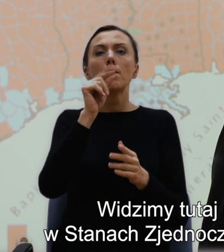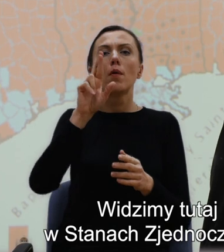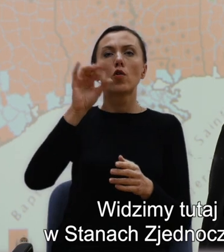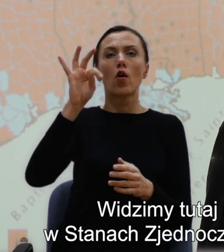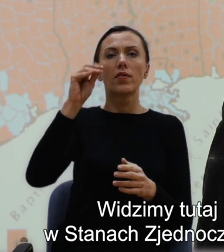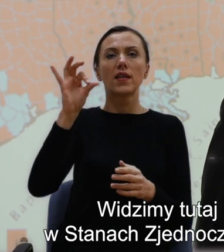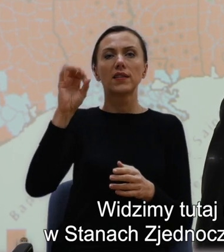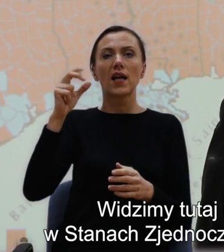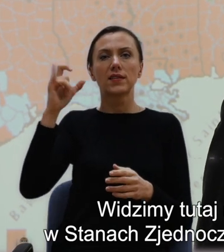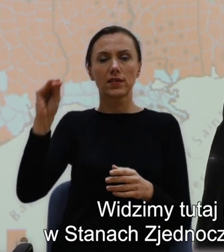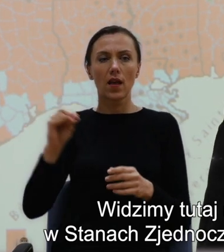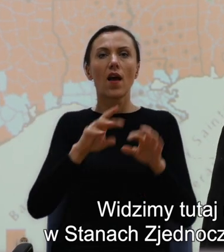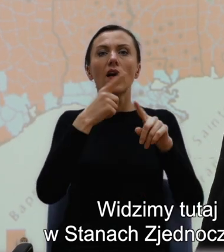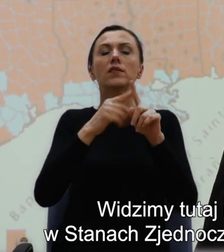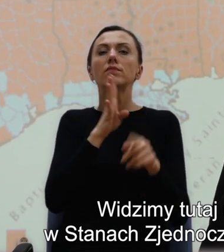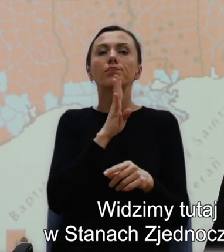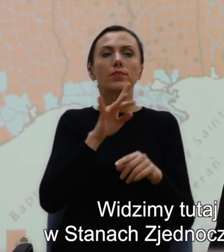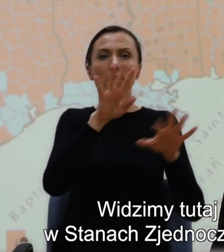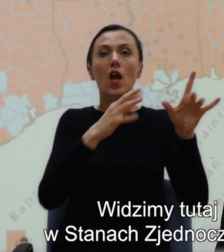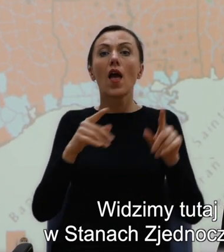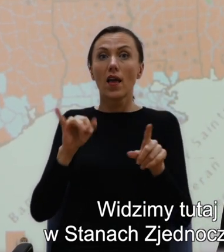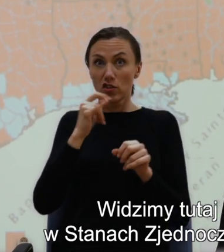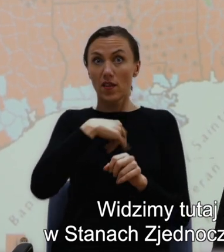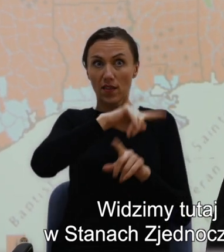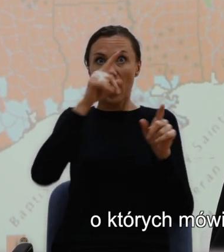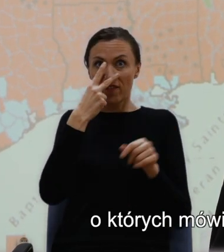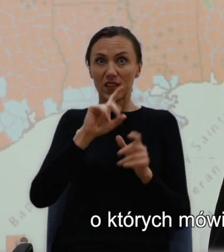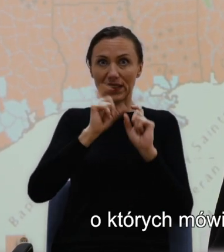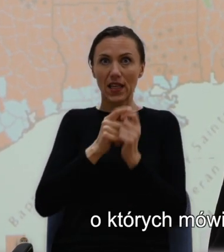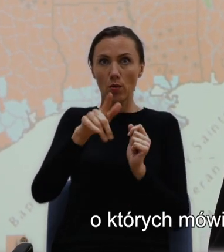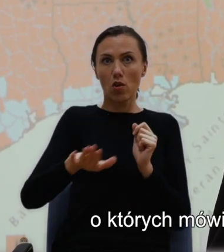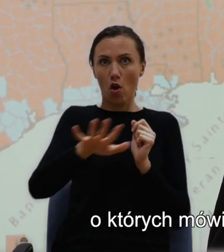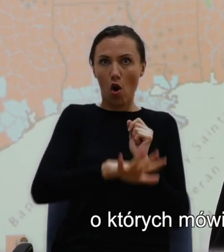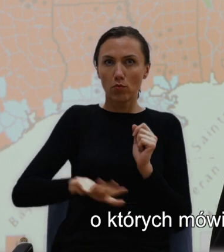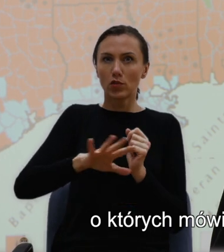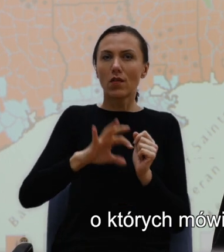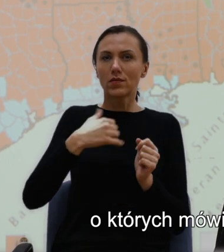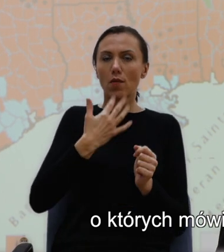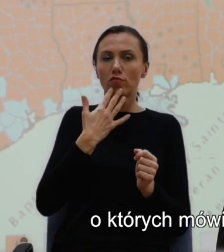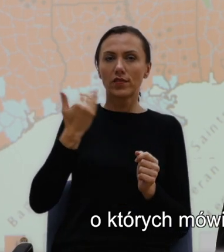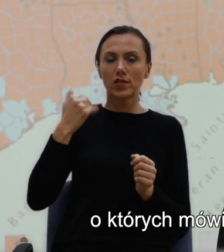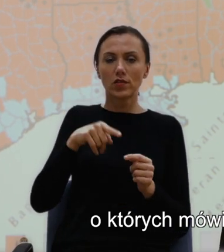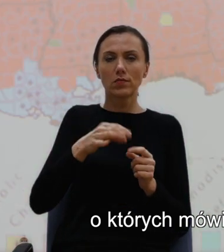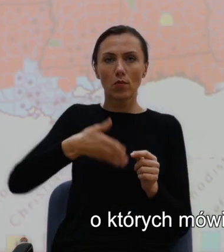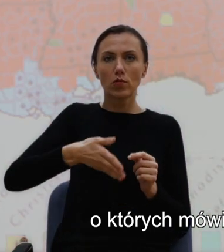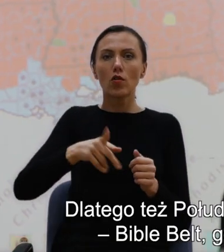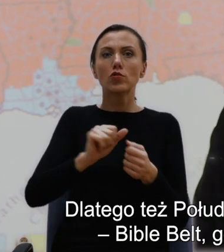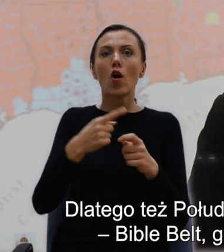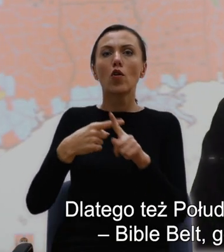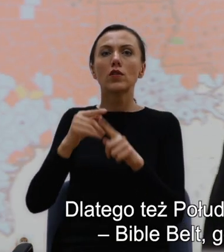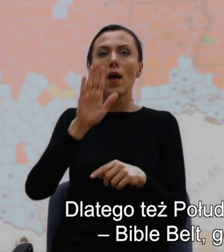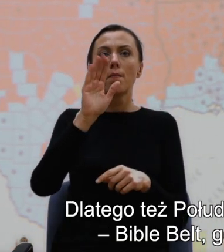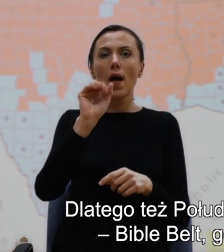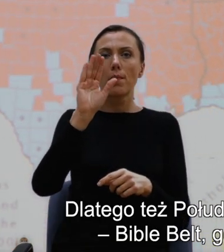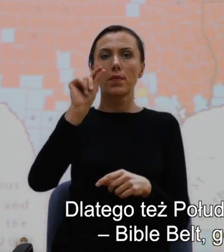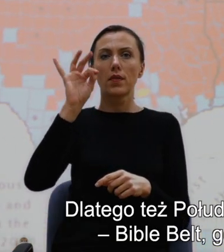Zjednoczonych i widzimy, że cały ten obszar tych stanów, o których mówiłem wcześniej, to są kościoły baptystyczne. Dlatego też